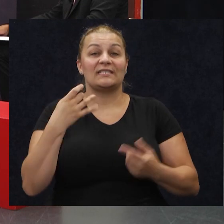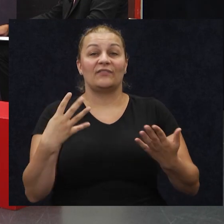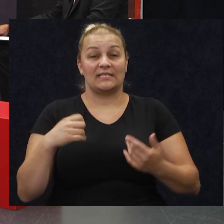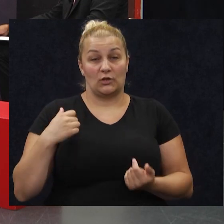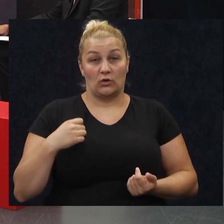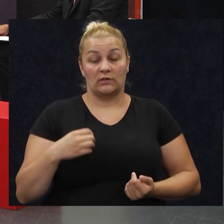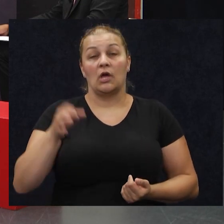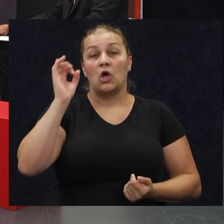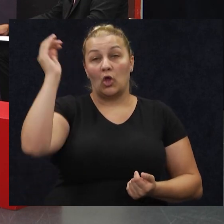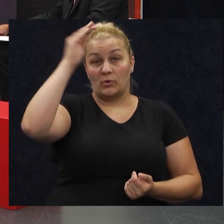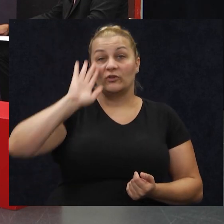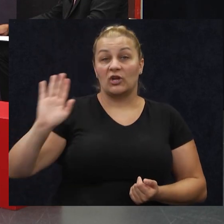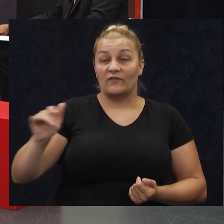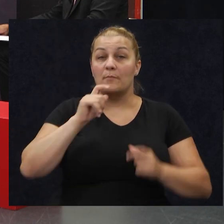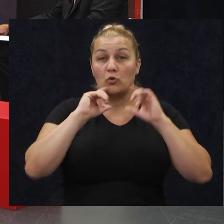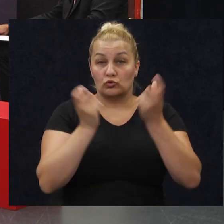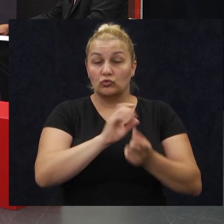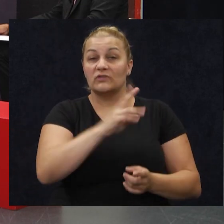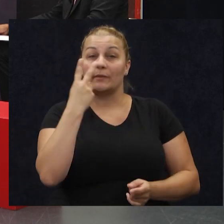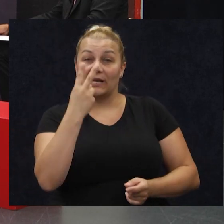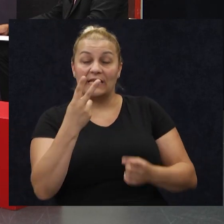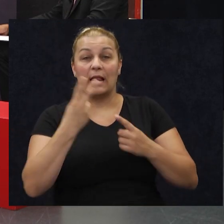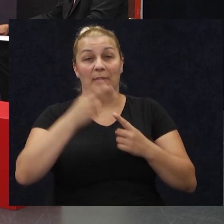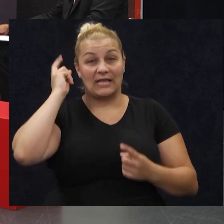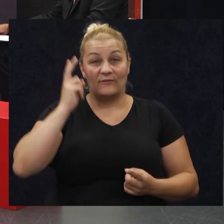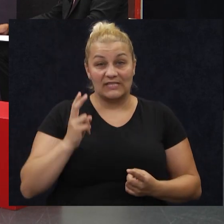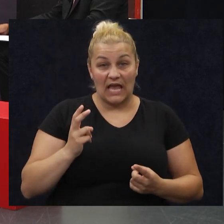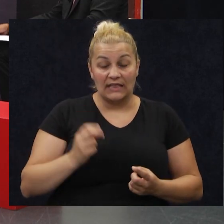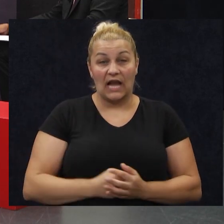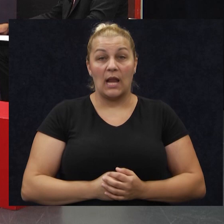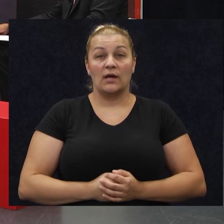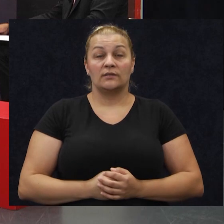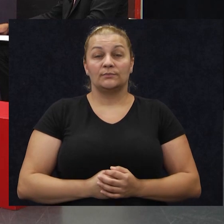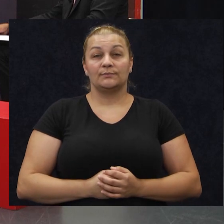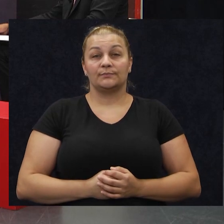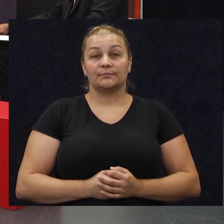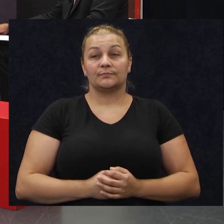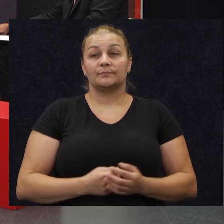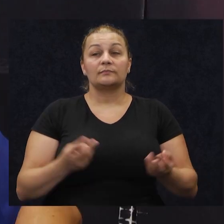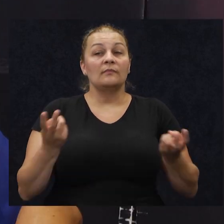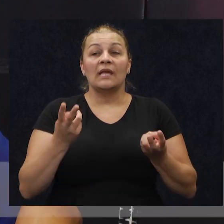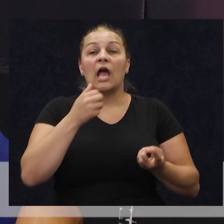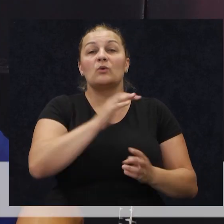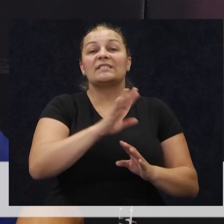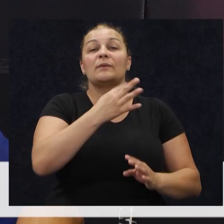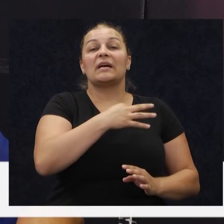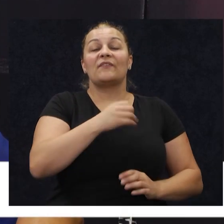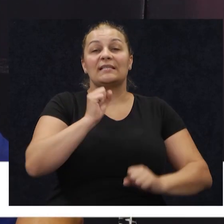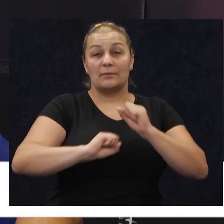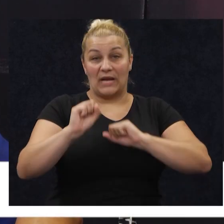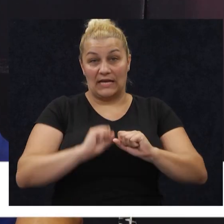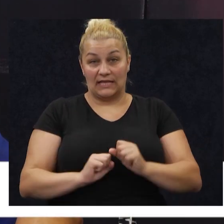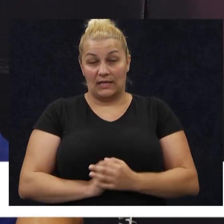Dobro večer vama u studiju, svim gledateljima televizije Jadran, kao i svim hrvatskim braniteljima.